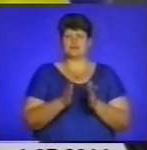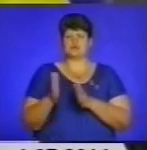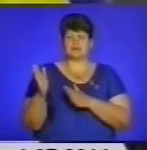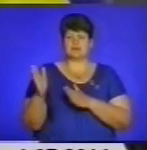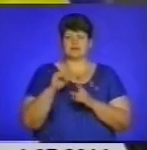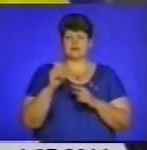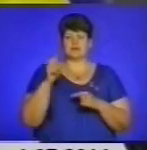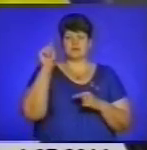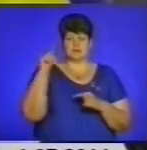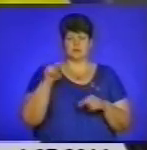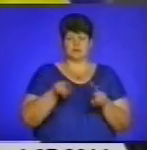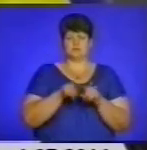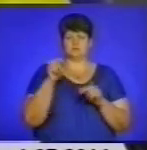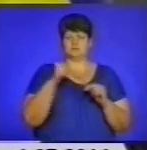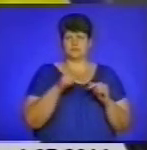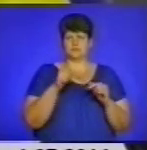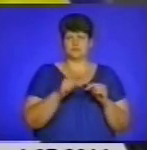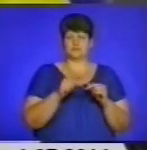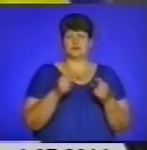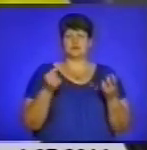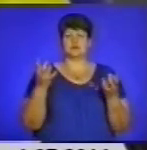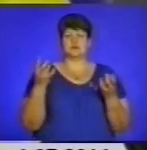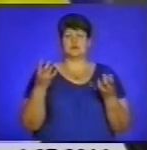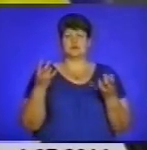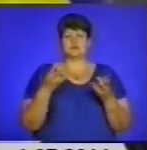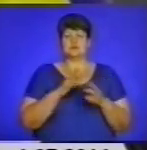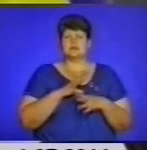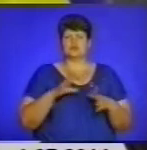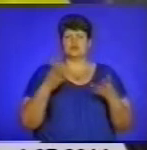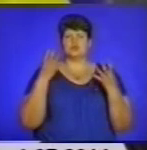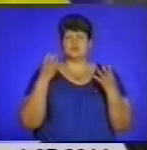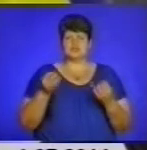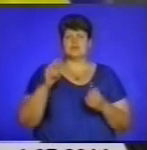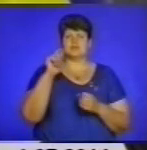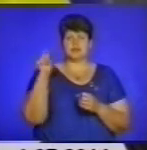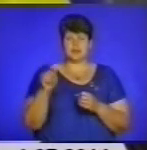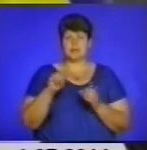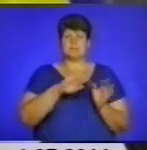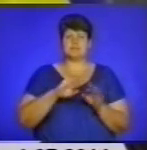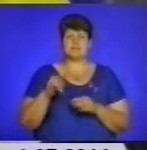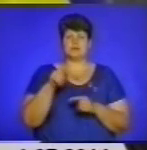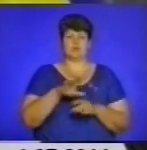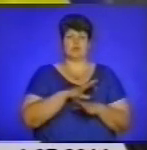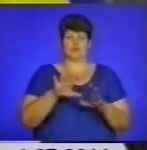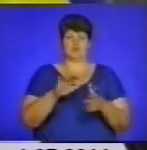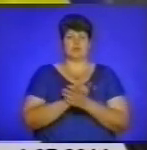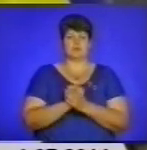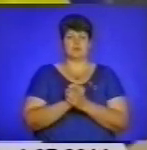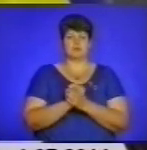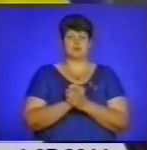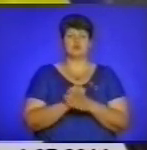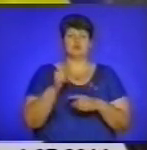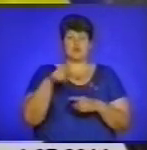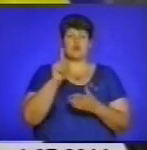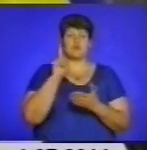передовій, але й в тилу. А не було ще жодної війни, після якої не наставав би мир. Так